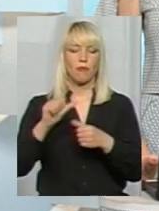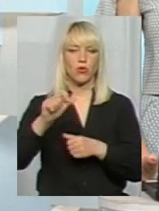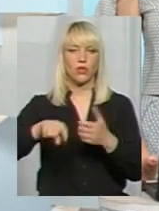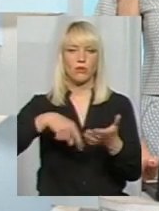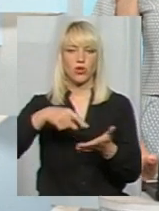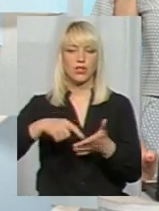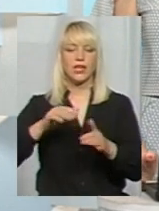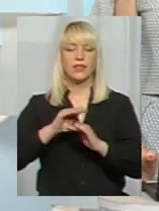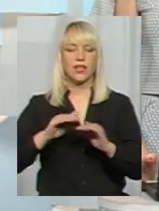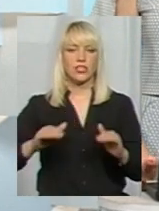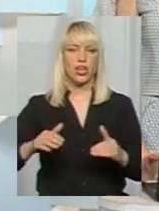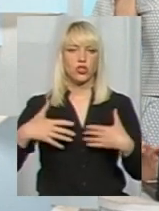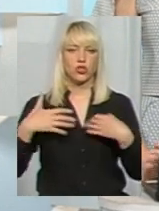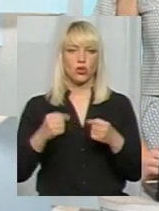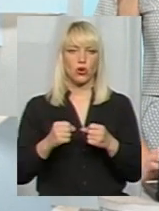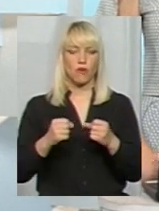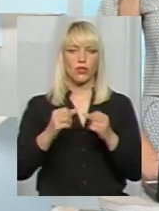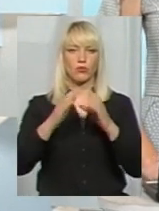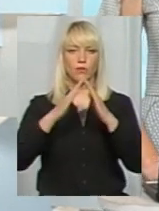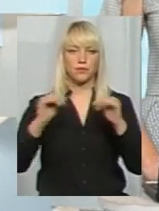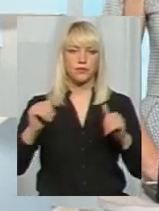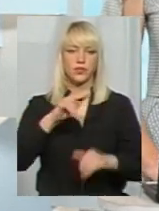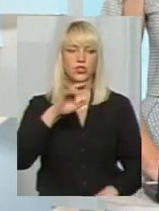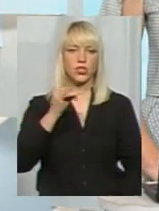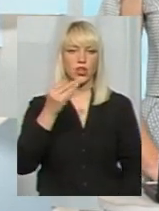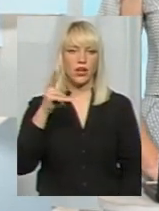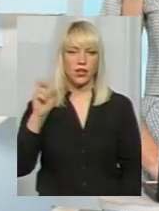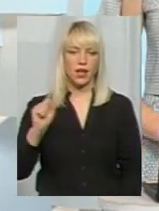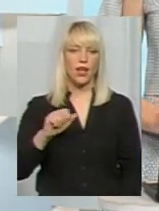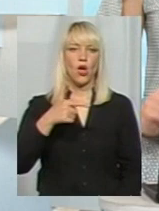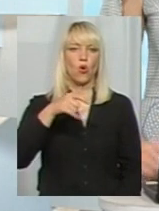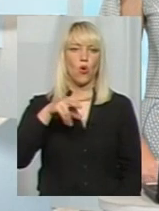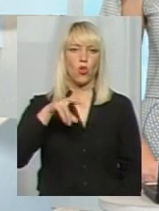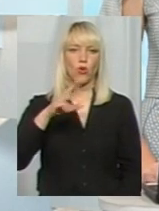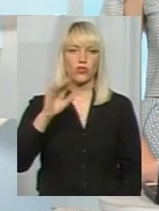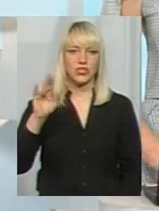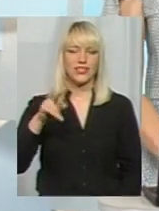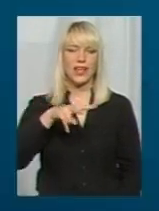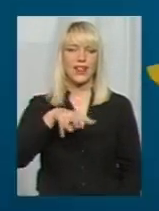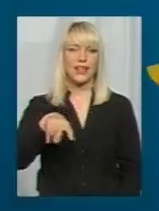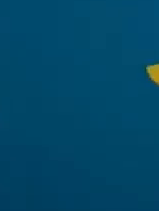оздоровлення і відпочинку «Чайка», що в Головчинцях Литичівського району. Прошу сюжет.